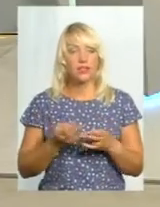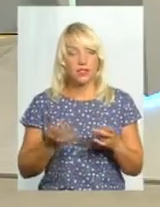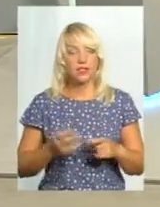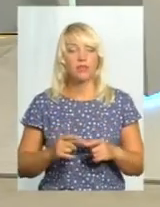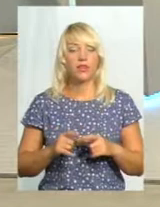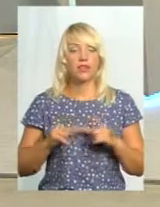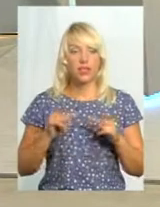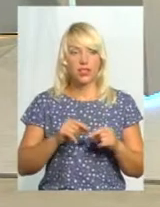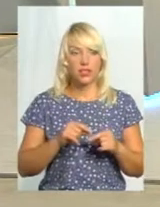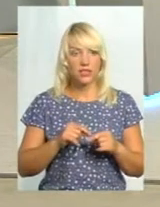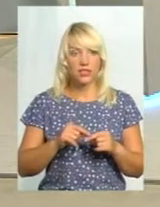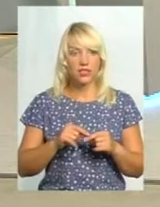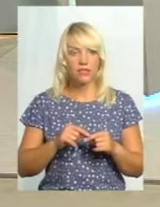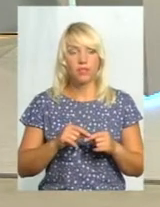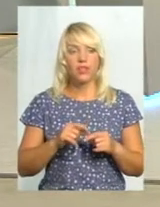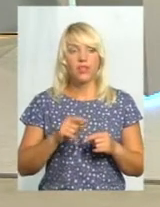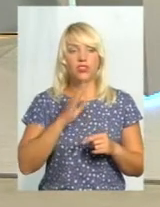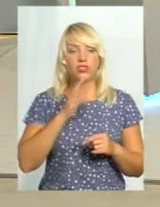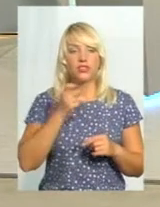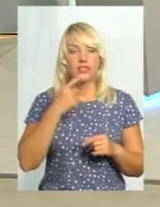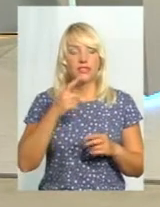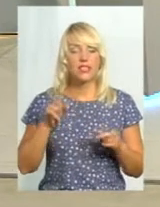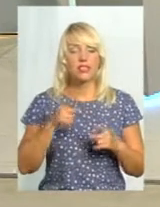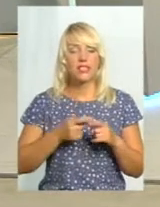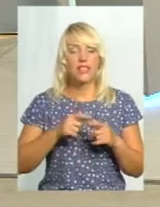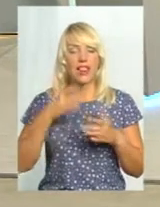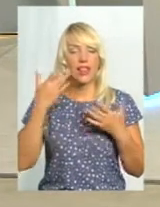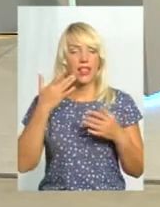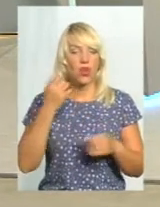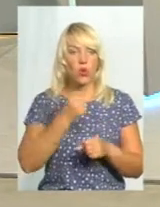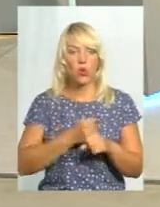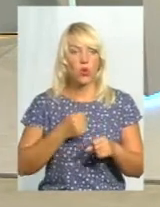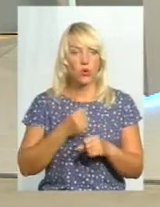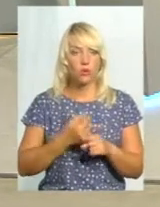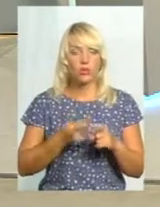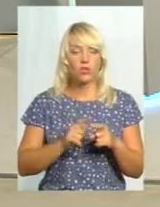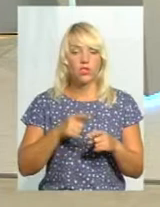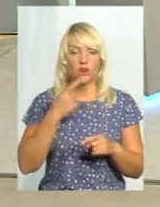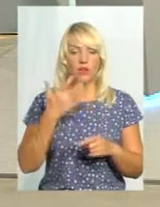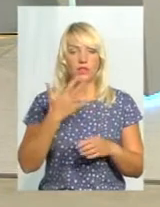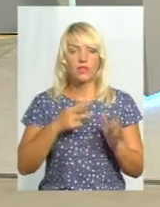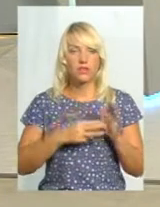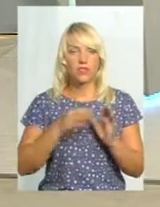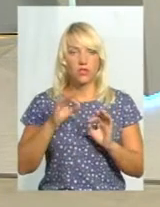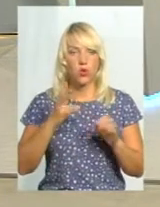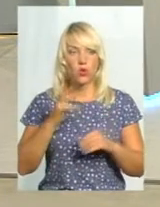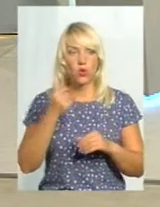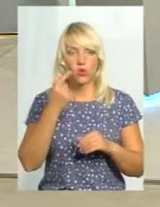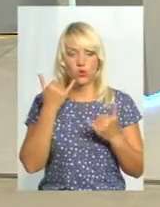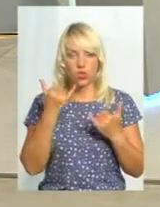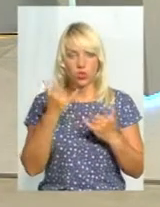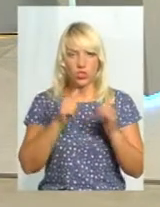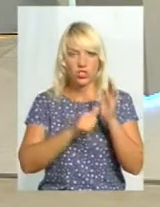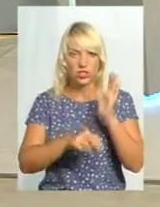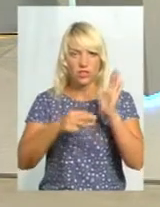в тих країн. Жінка сказала, що це легко робити, і про це говорили 58% респондентів, але сьогодні 68